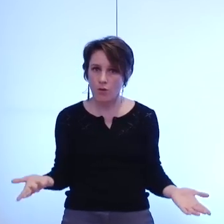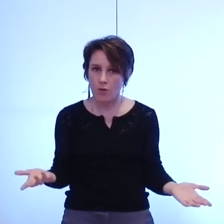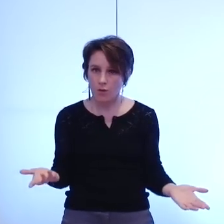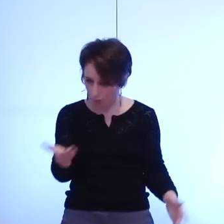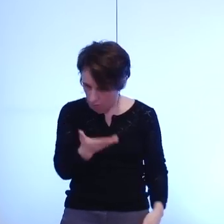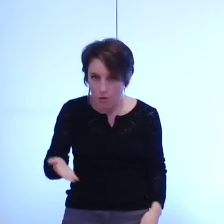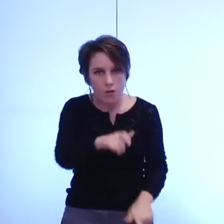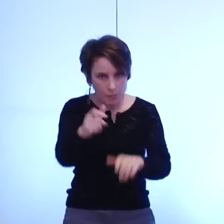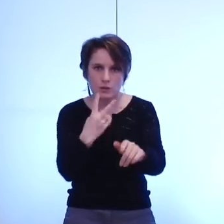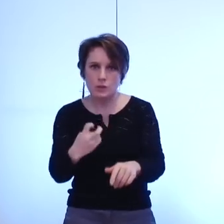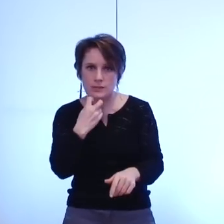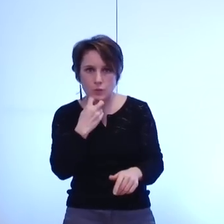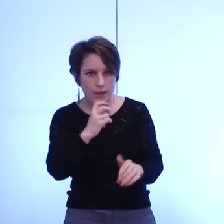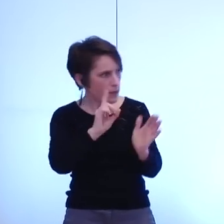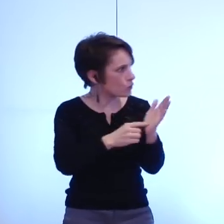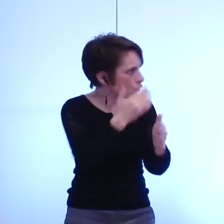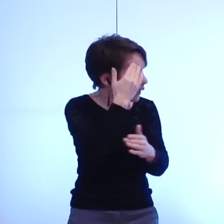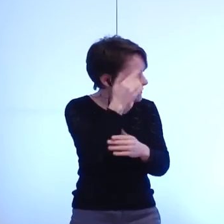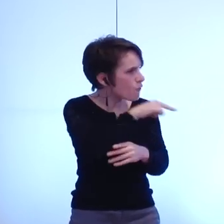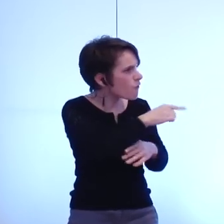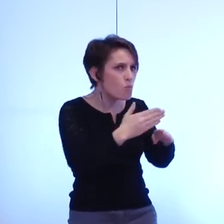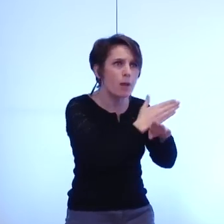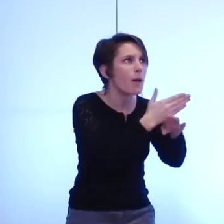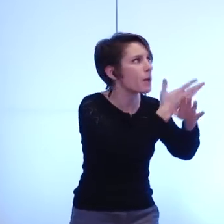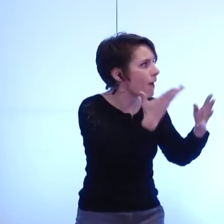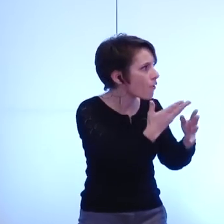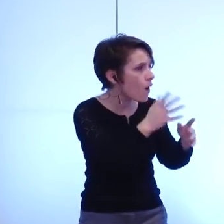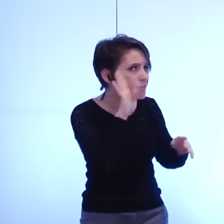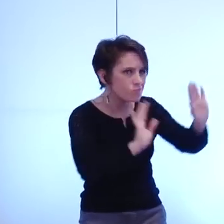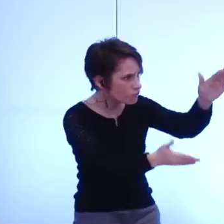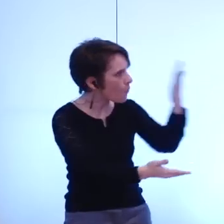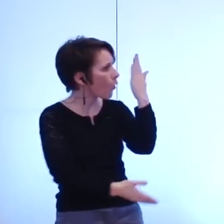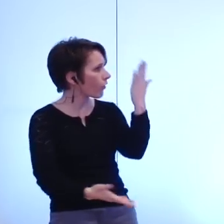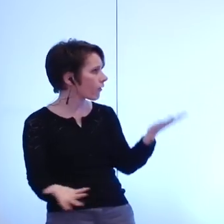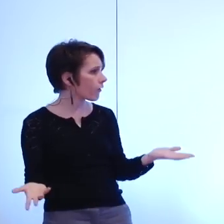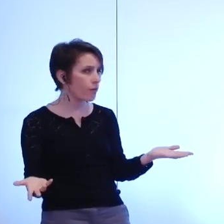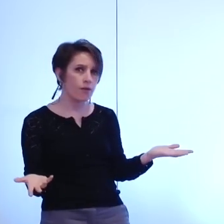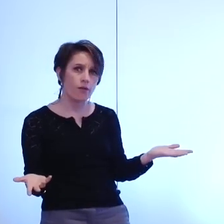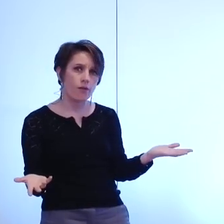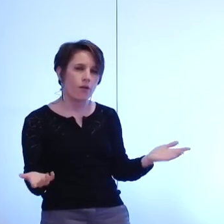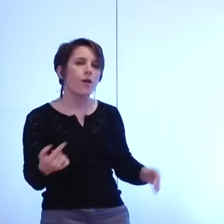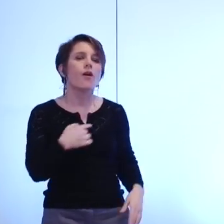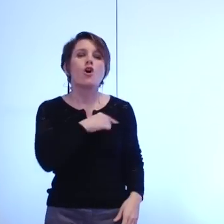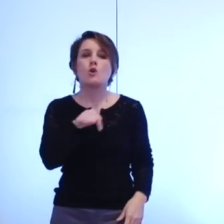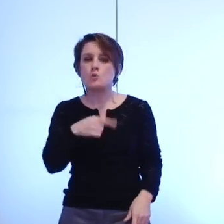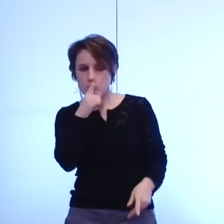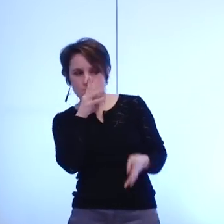droit de savoir ce que vous préparez alors pour notre part nous avons quelques indices